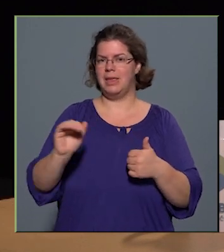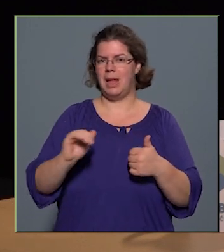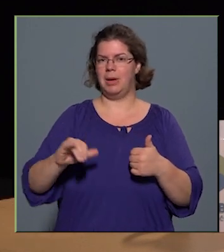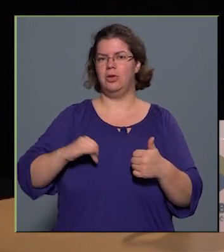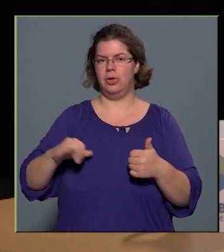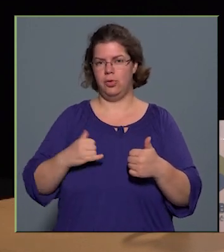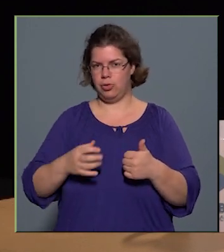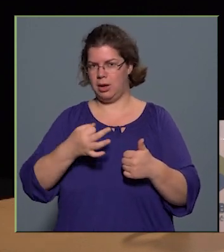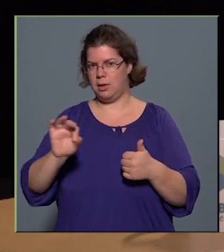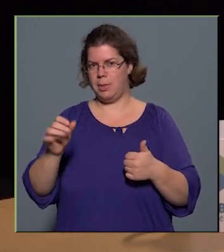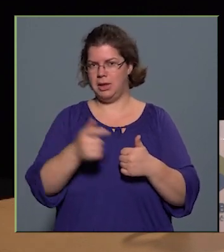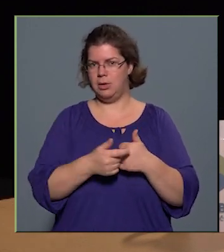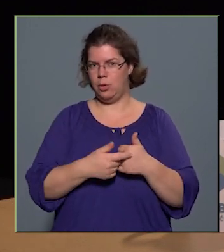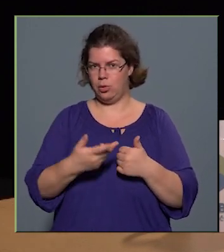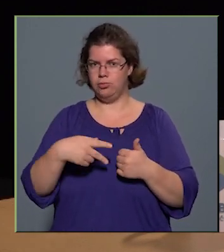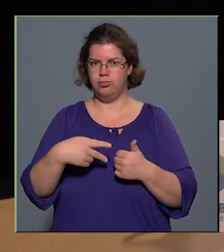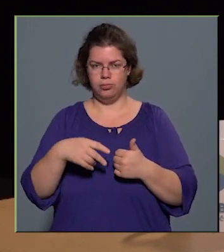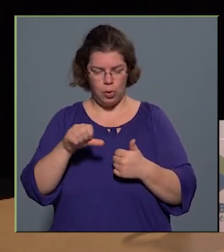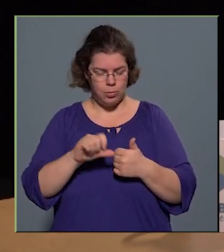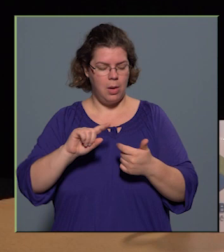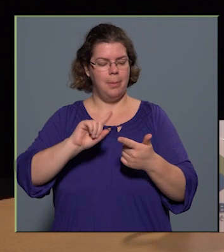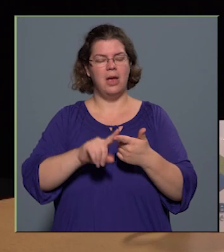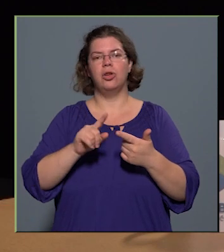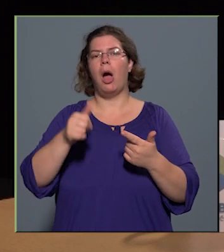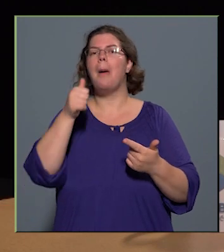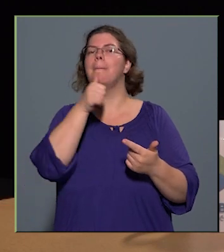Ifjúsági Szabadidőközpont, a másik a Pataki Műveldési Központ.